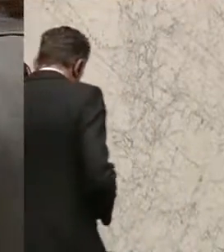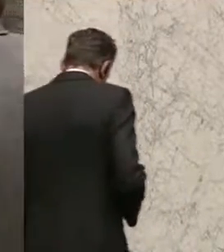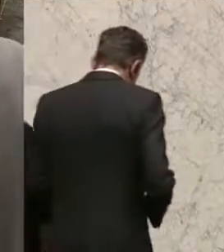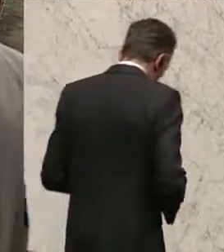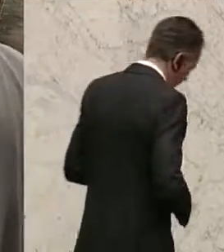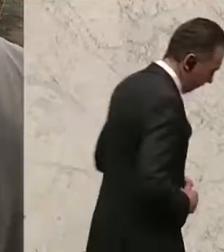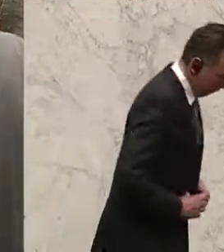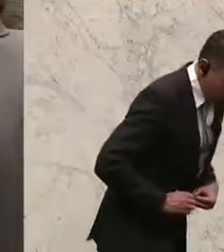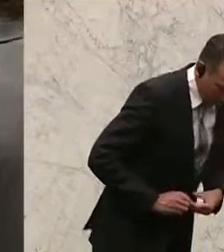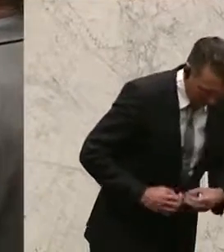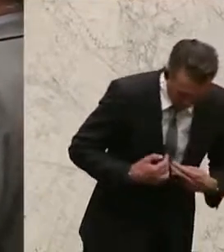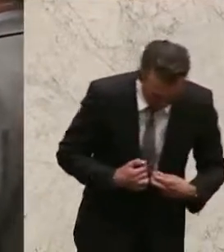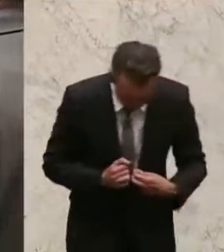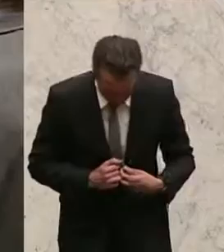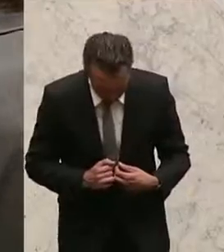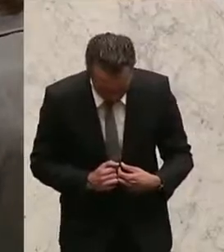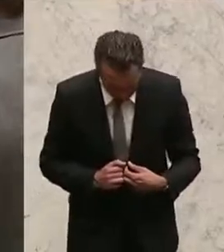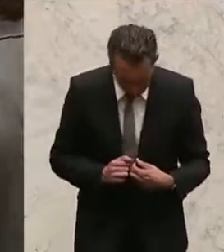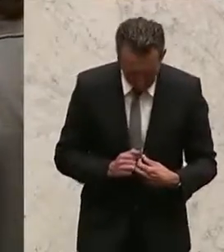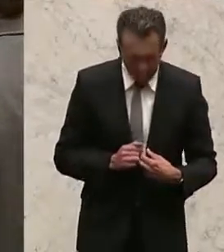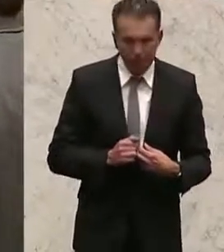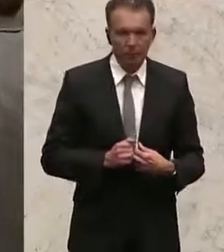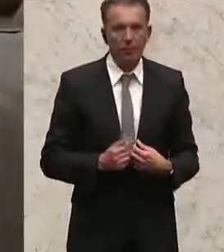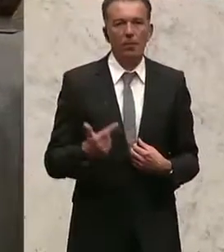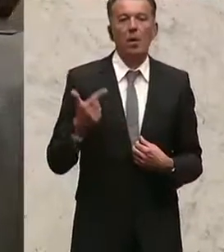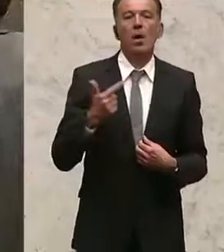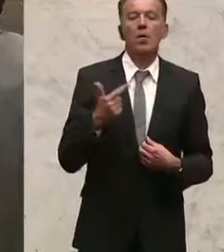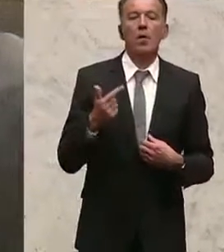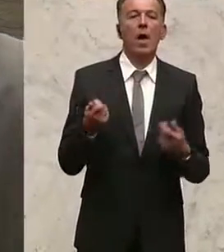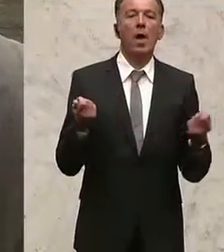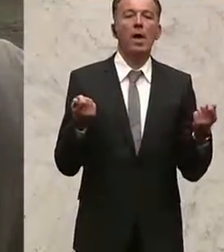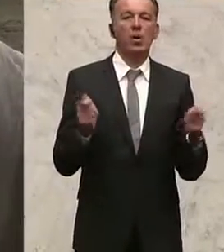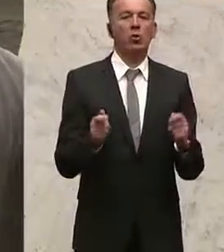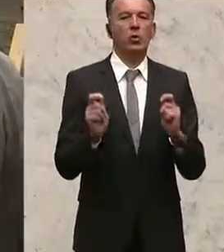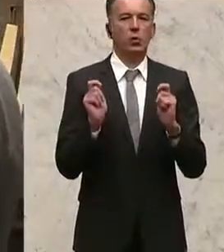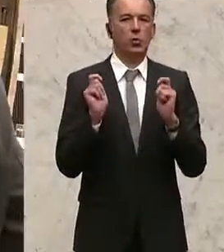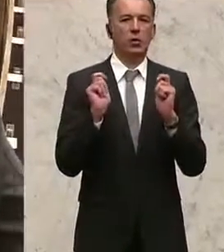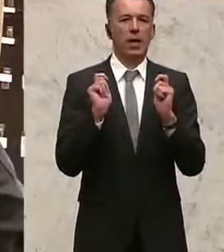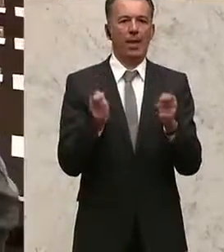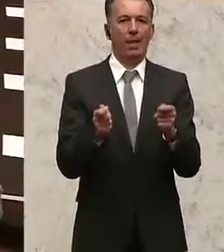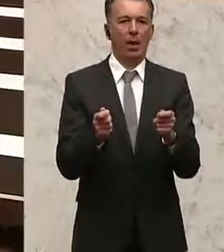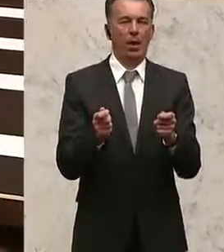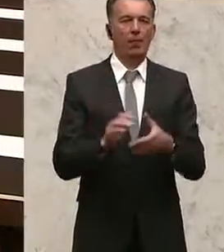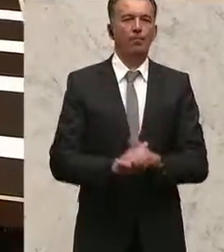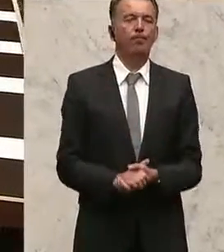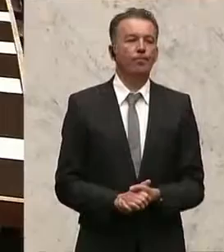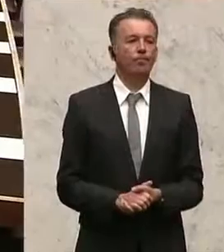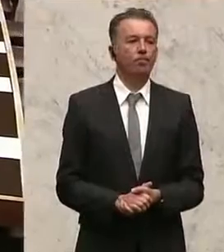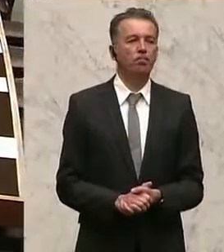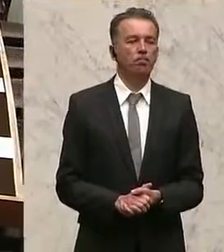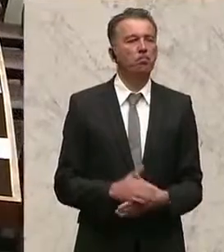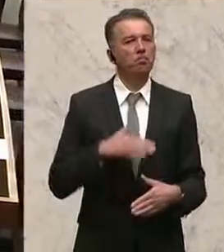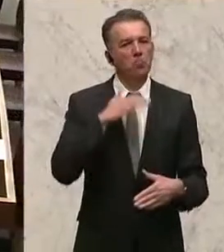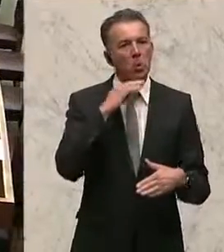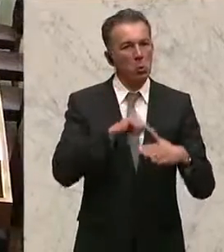Der Rechnungshof habe festgestellt, dass Häftlinge in eine gesetzliche Krankenversicherung eingebracht werden sollten, so FPÖ